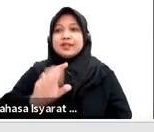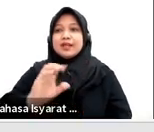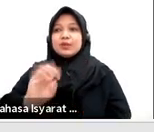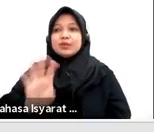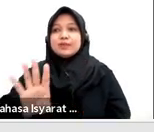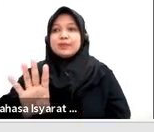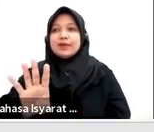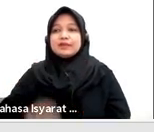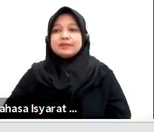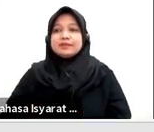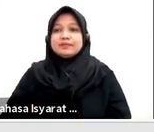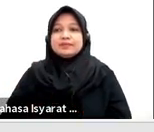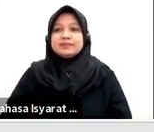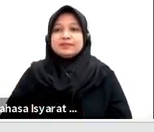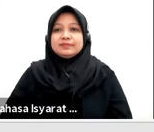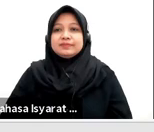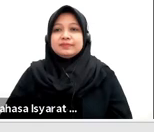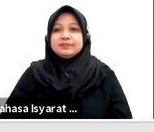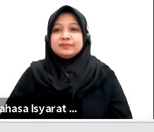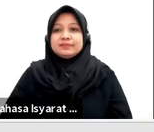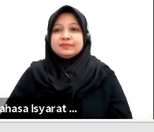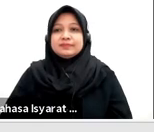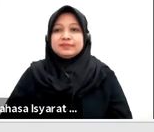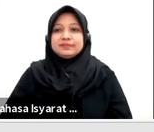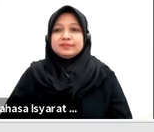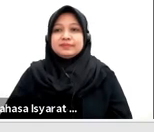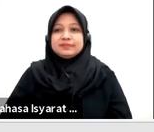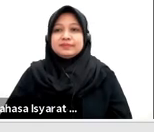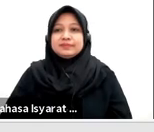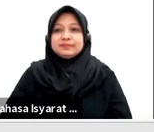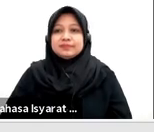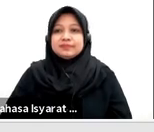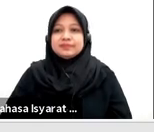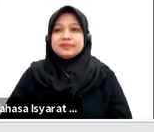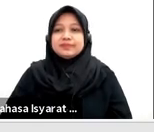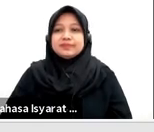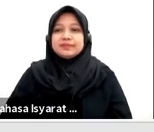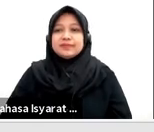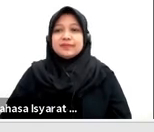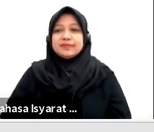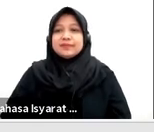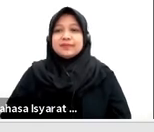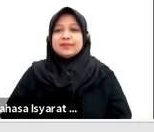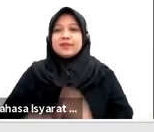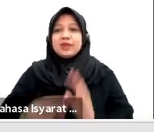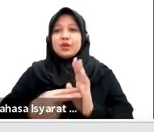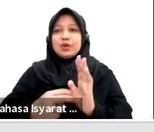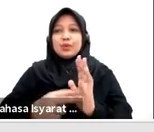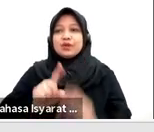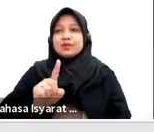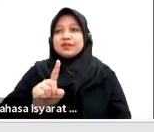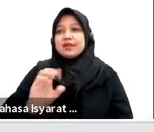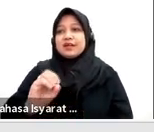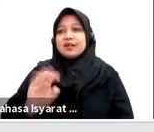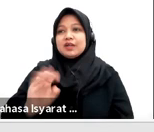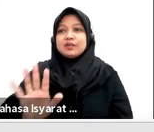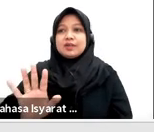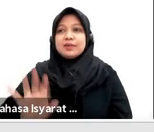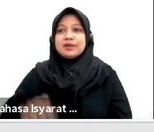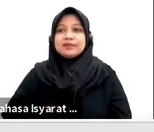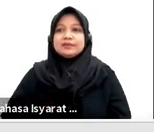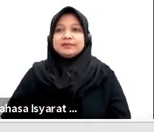Tophik Sidiq Asfi dalam kurung Individu. 105, Teguh